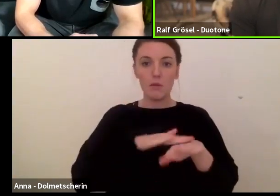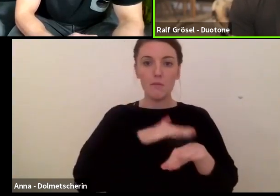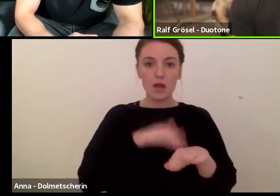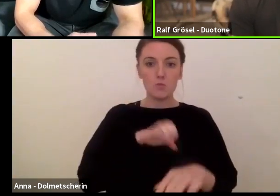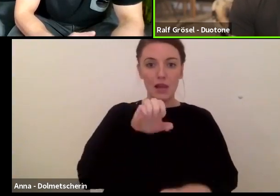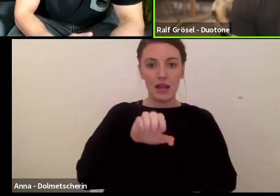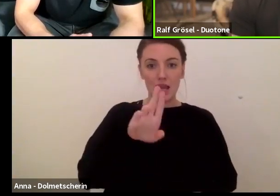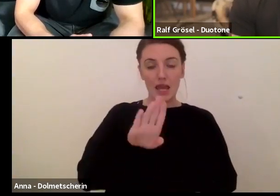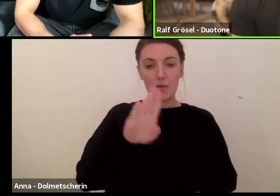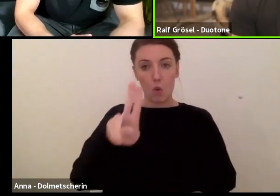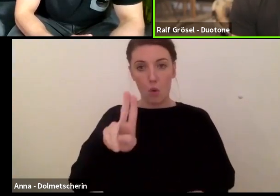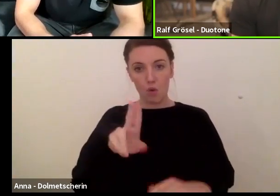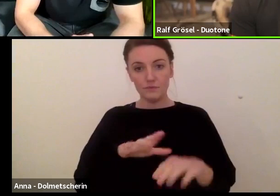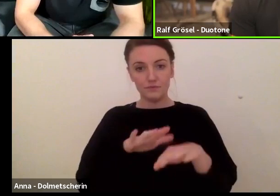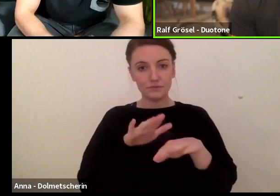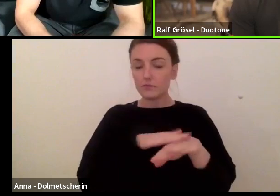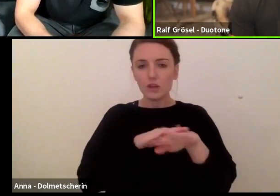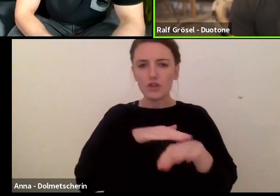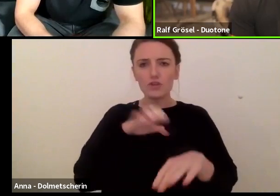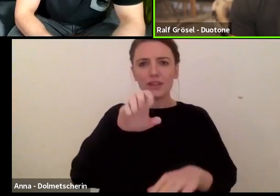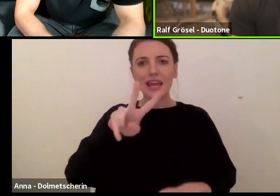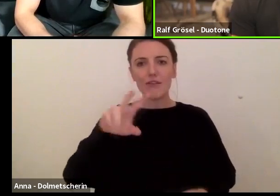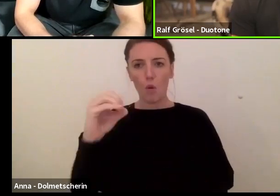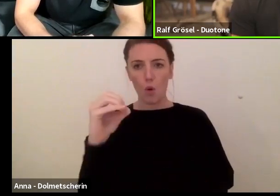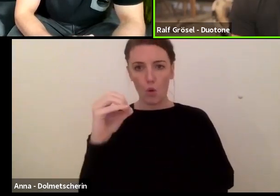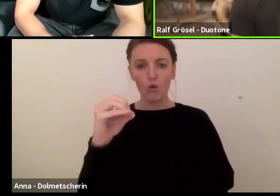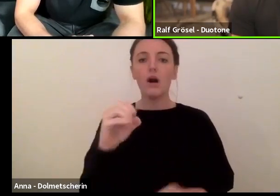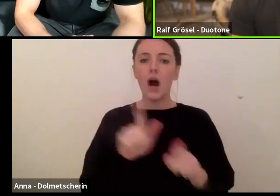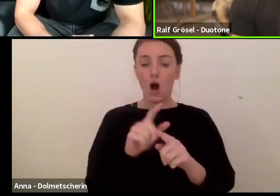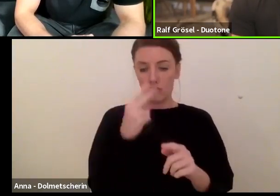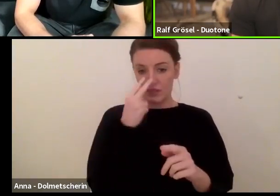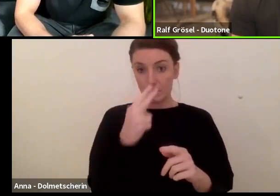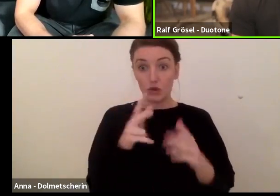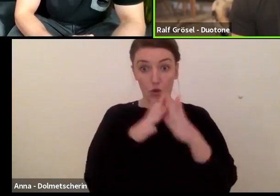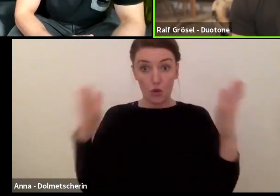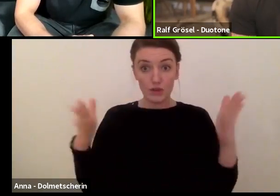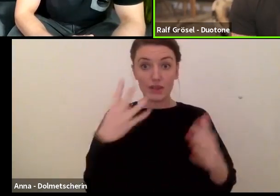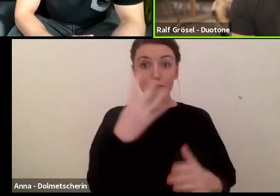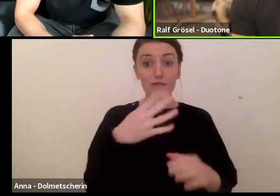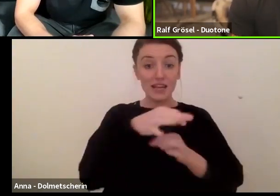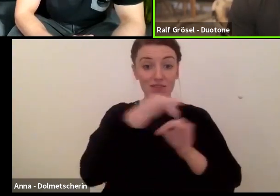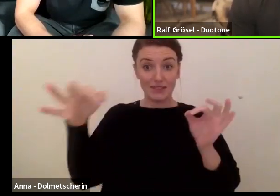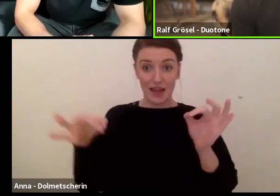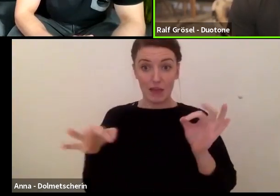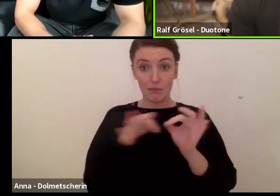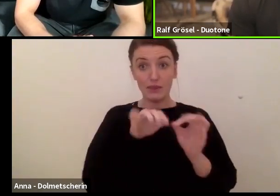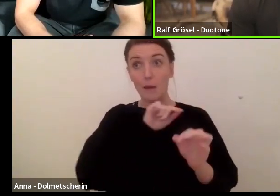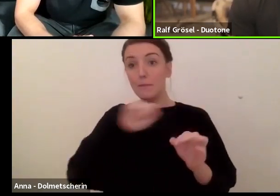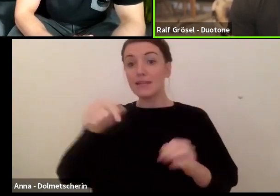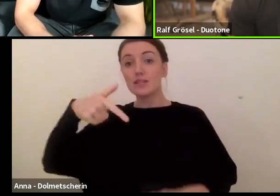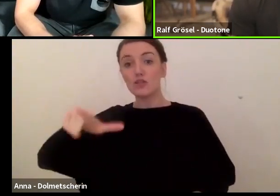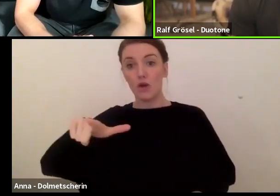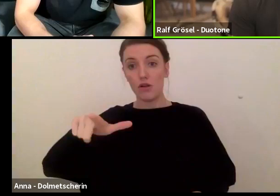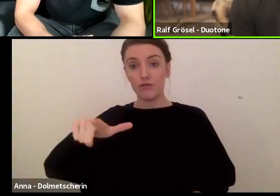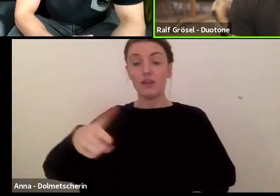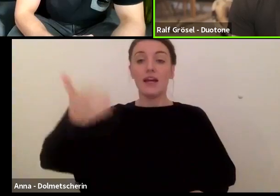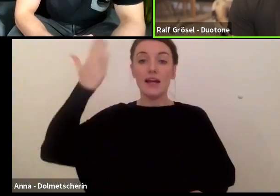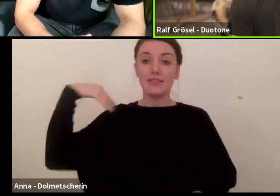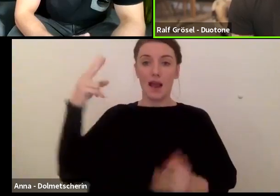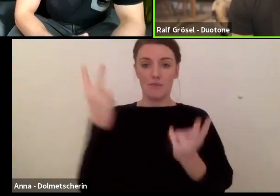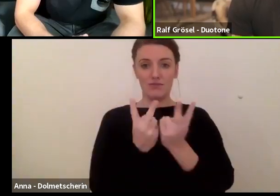Evo. Der Evo, den gibt es in der Größe von vier Quadratmeter bis aktuell zwölf. Früher gab es den aber bis 14 Quadratmeter hoch.